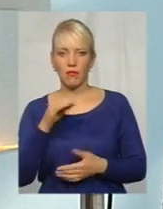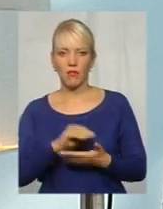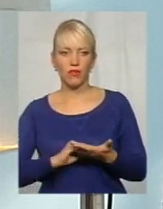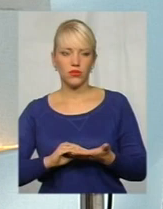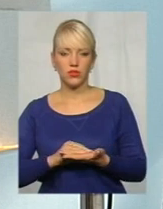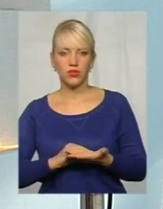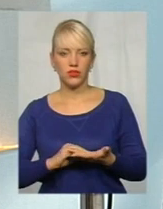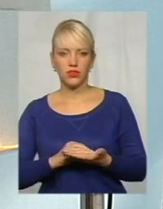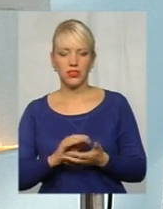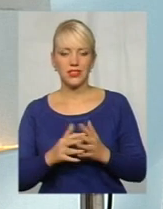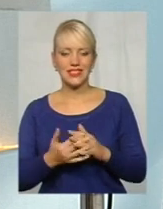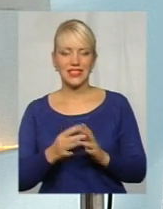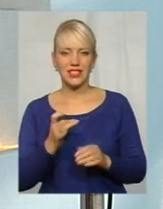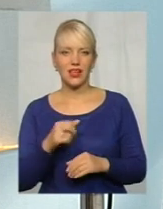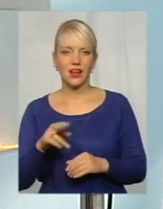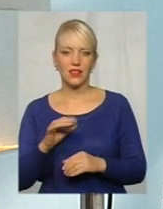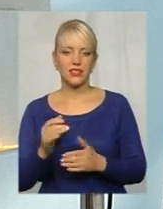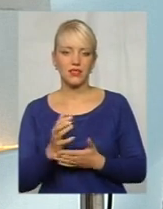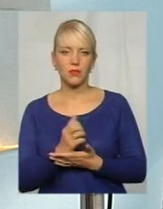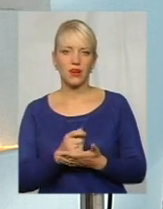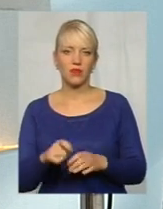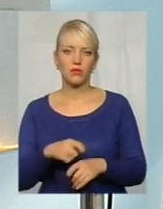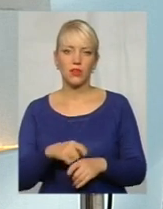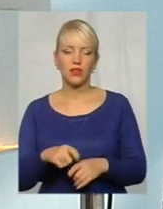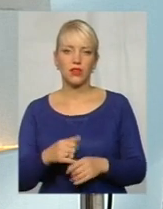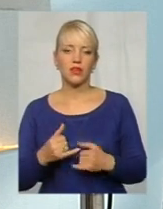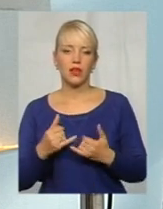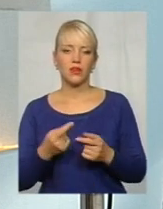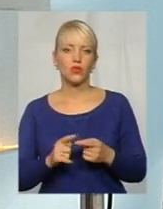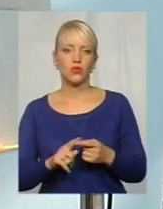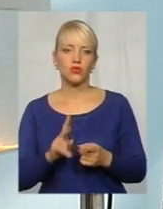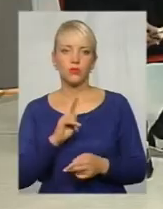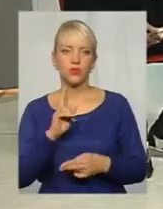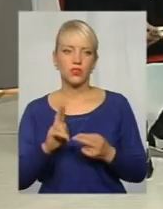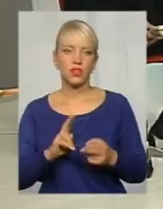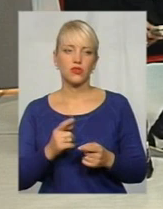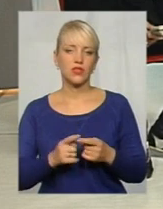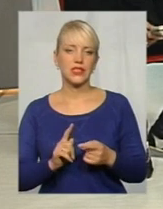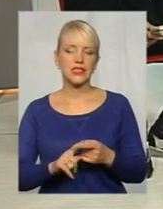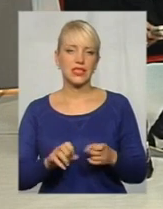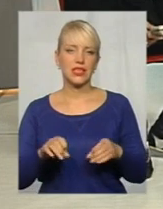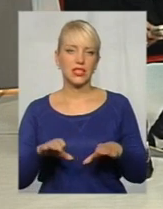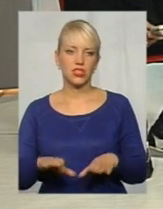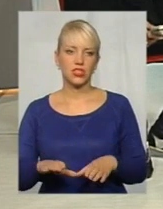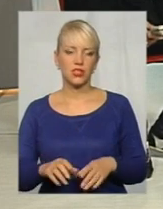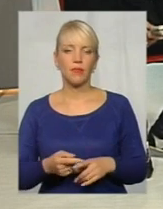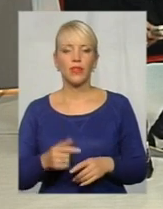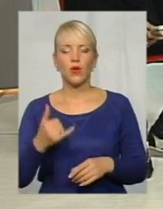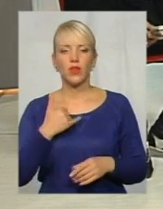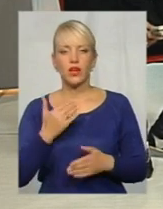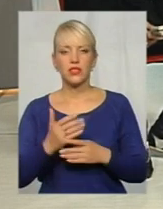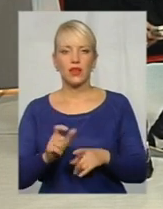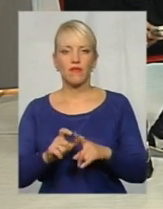сільські ради збирають матеріали для того, щоб оскаржувати дані рішення. У нас є відповідь